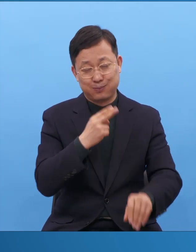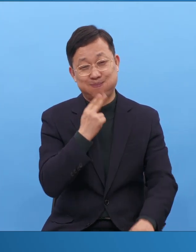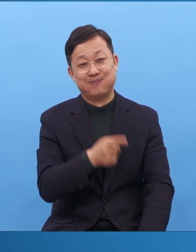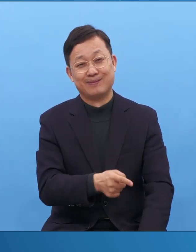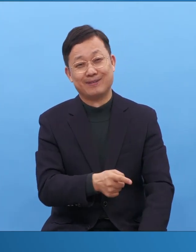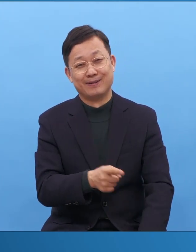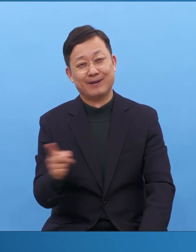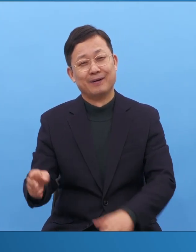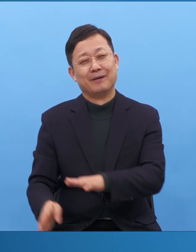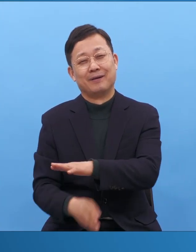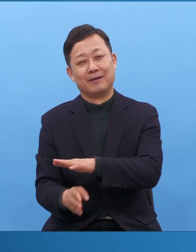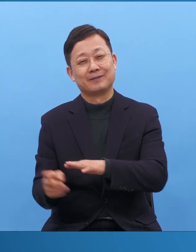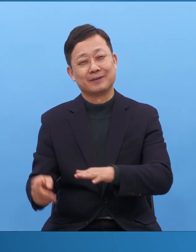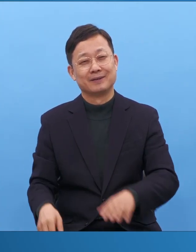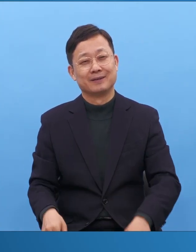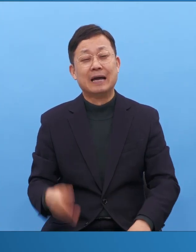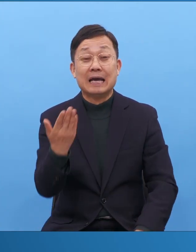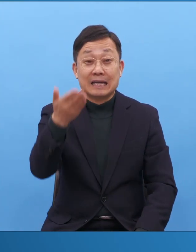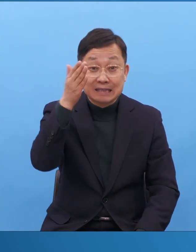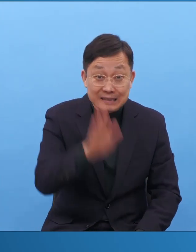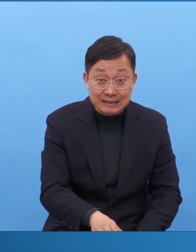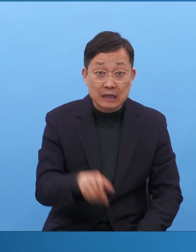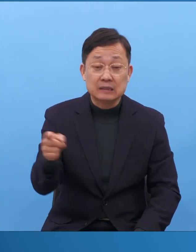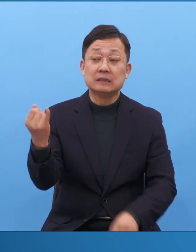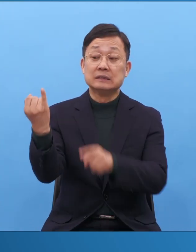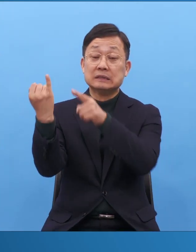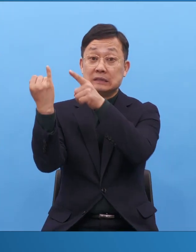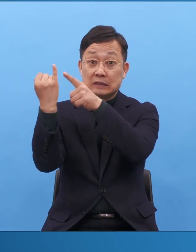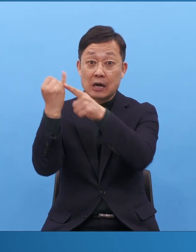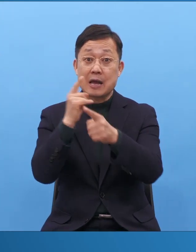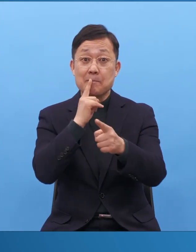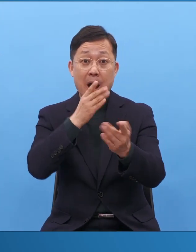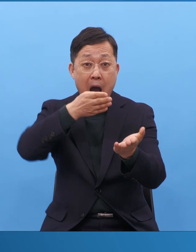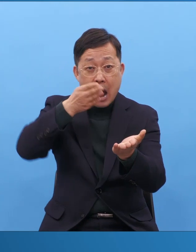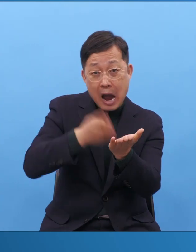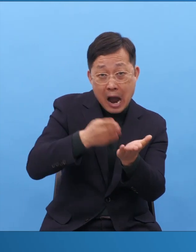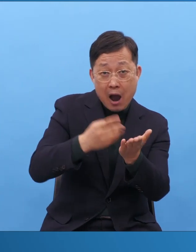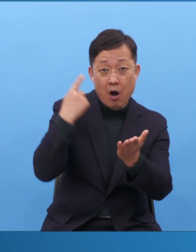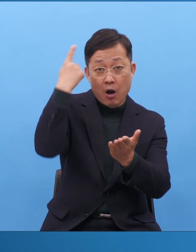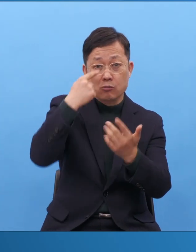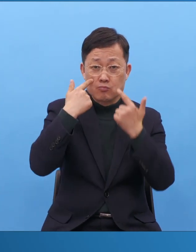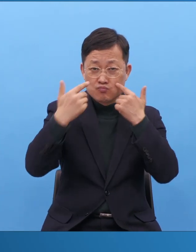내가 말하자는 그게 아닙니다. 이 사람이 적극적으로 바뀌고